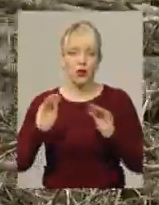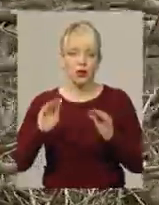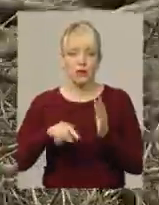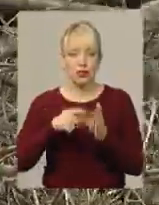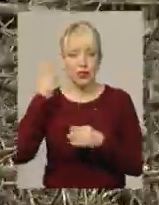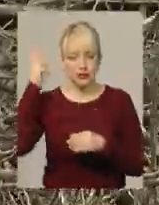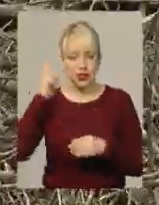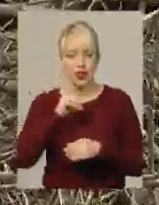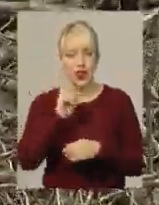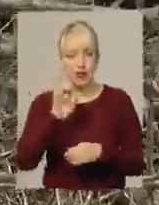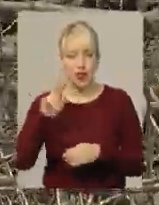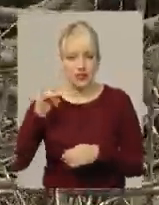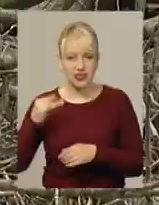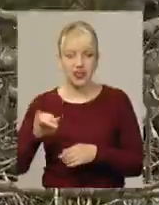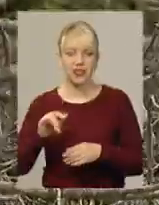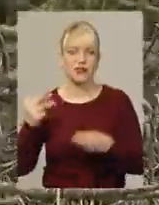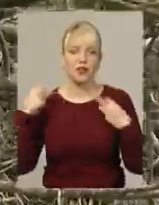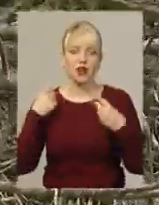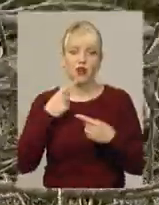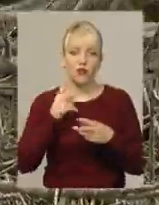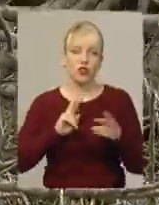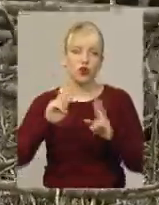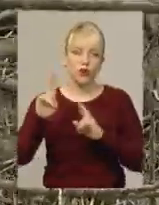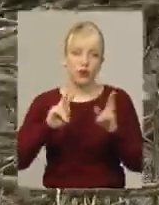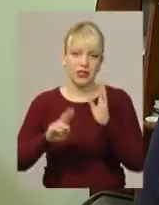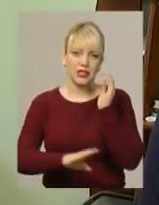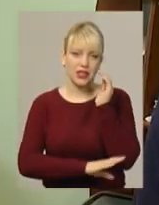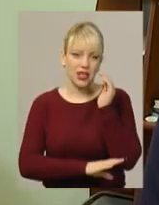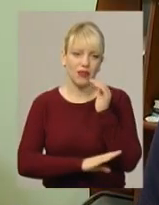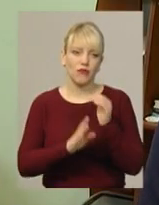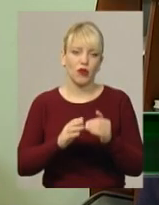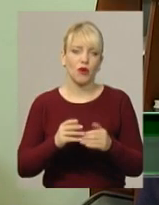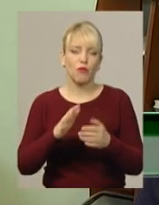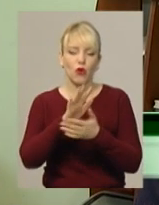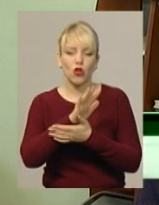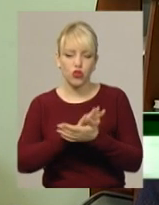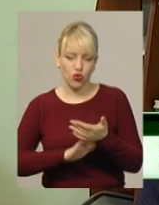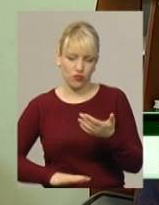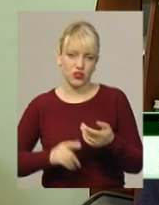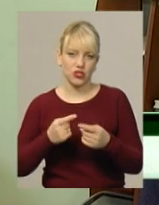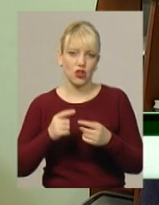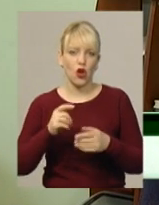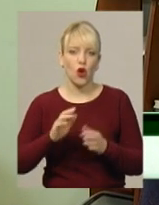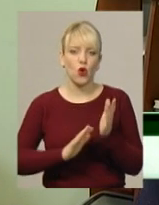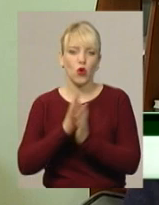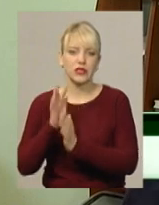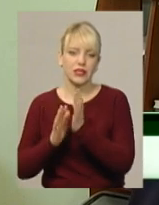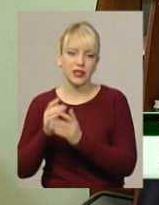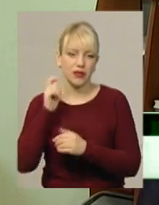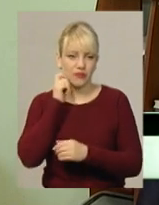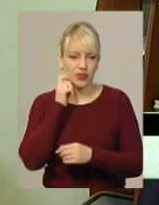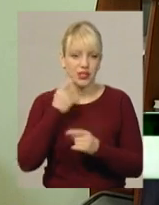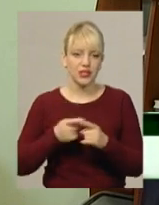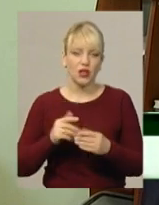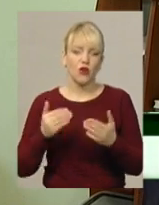Василь Кабальський переконує – обрізка дерев продовжить рослинам вік. Шутки омолодження – це збільшення експлуатаційного віку дерева. Тобто воно